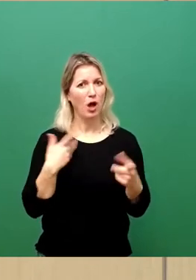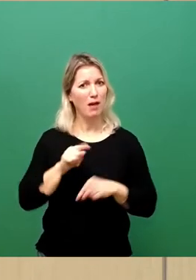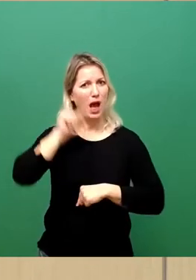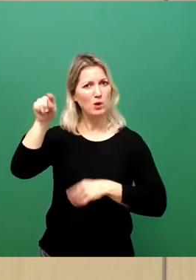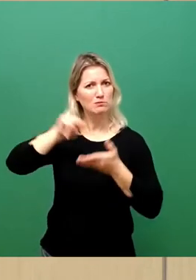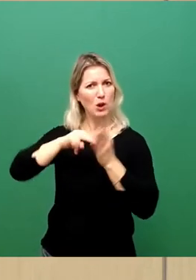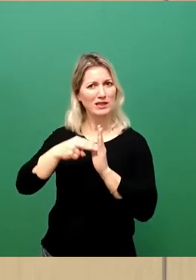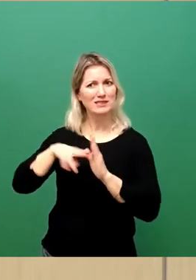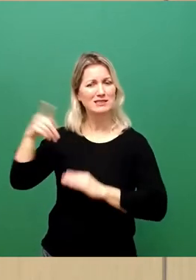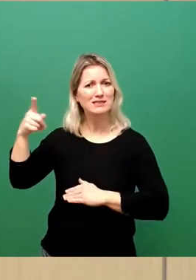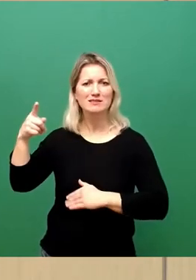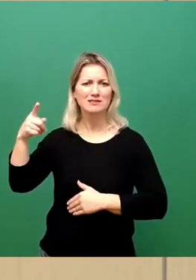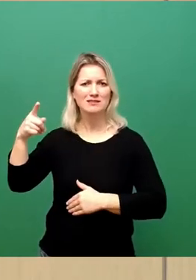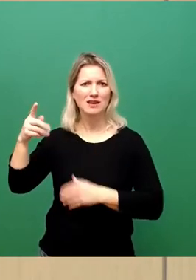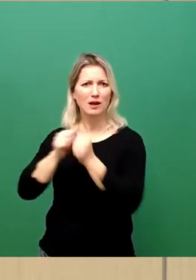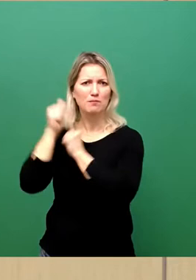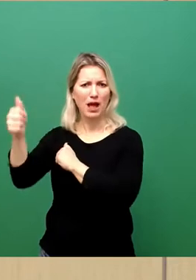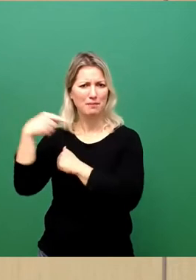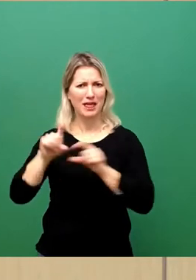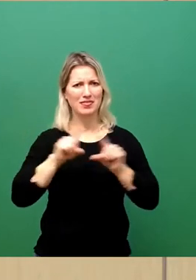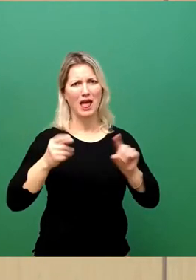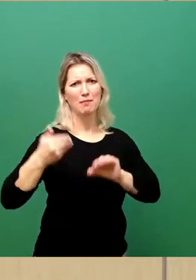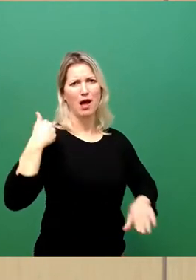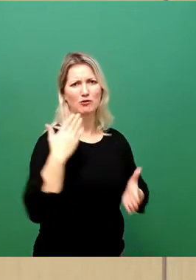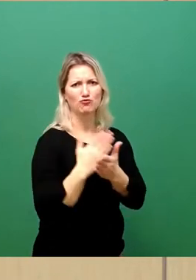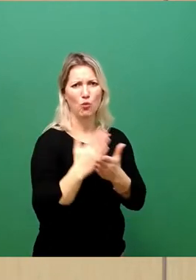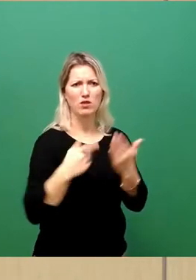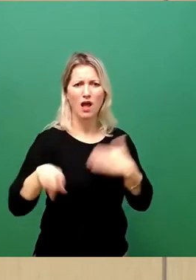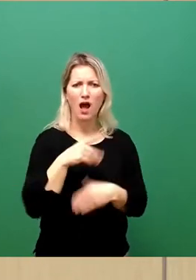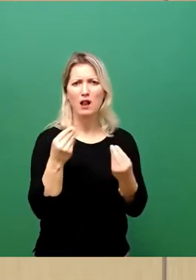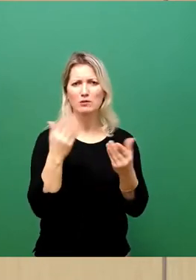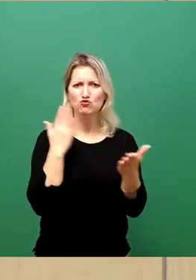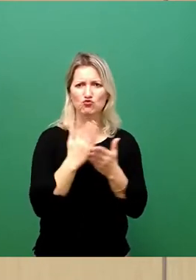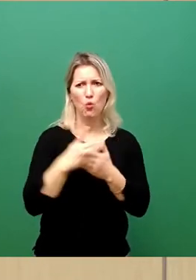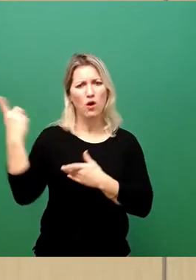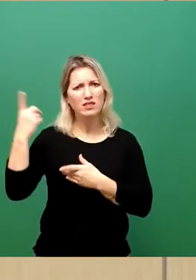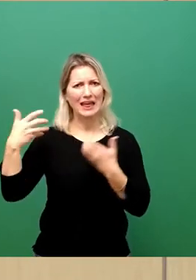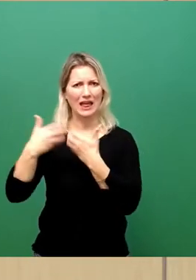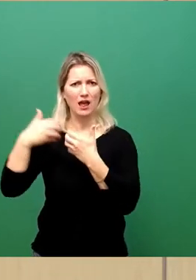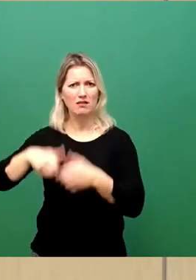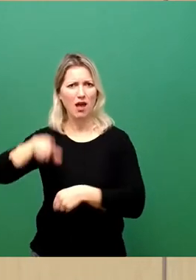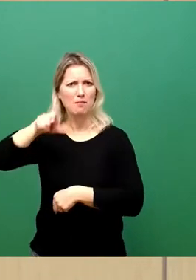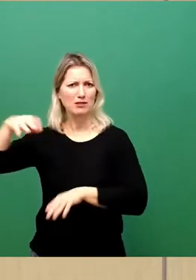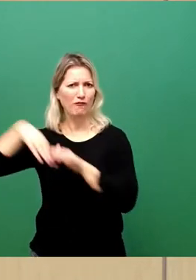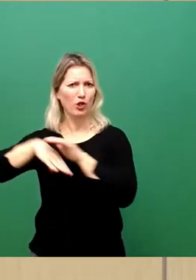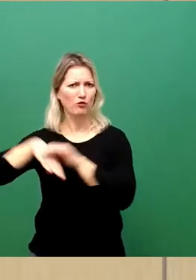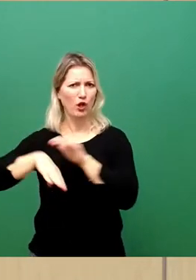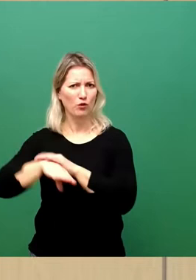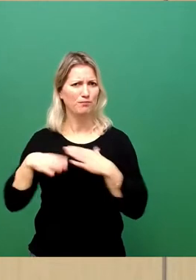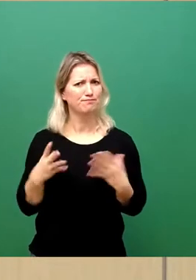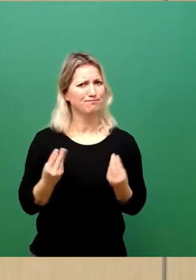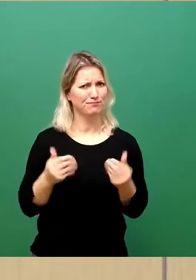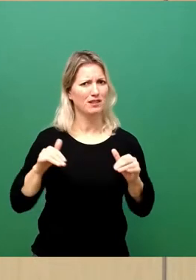überholt hat. Denn alle spüren, dass hier Menschen vor der Hölle eines Krieges fliehen und wir selbstverständlich arbeiten